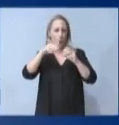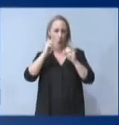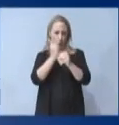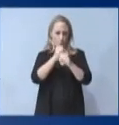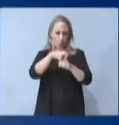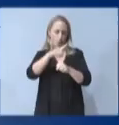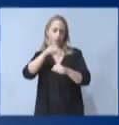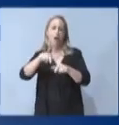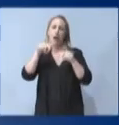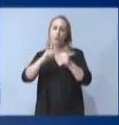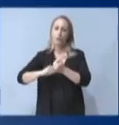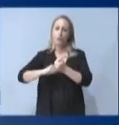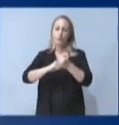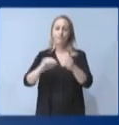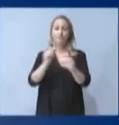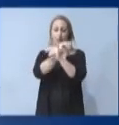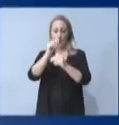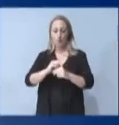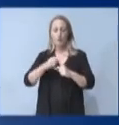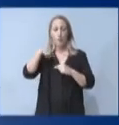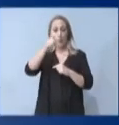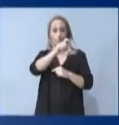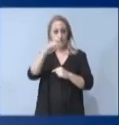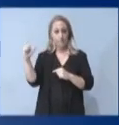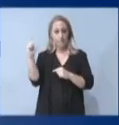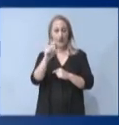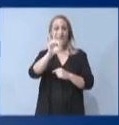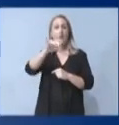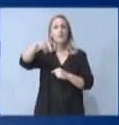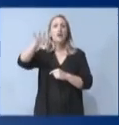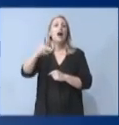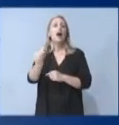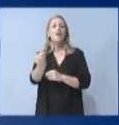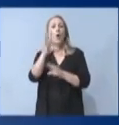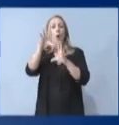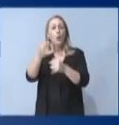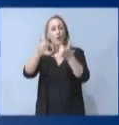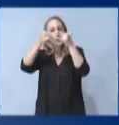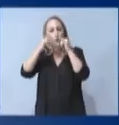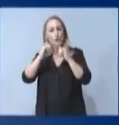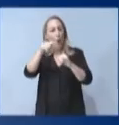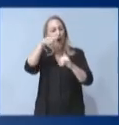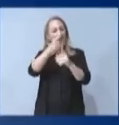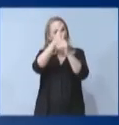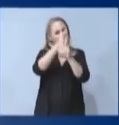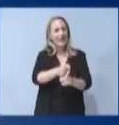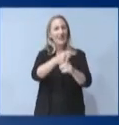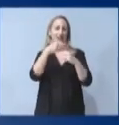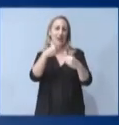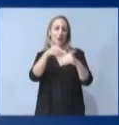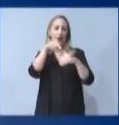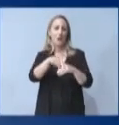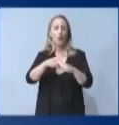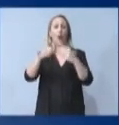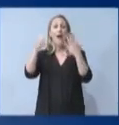Έτσι, από τον επόμενο μήνα, ο ΦΠΑ των ζωοτροφών που προορίζονται για ζωική παραγωγή πέφτει στο 6%.